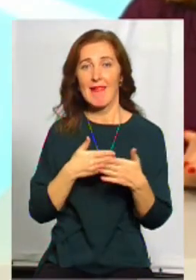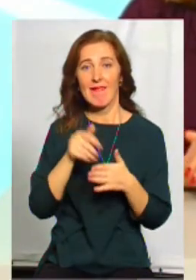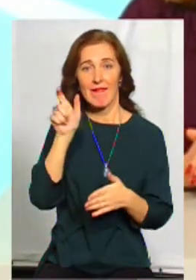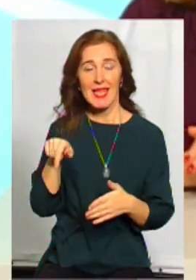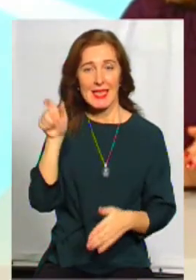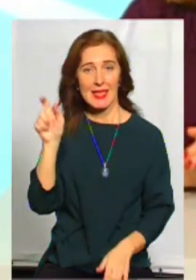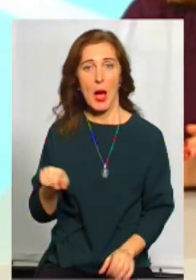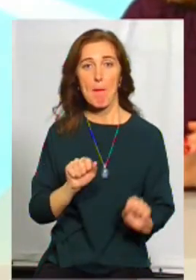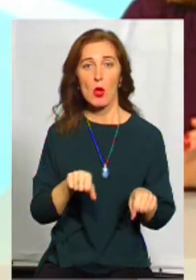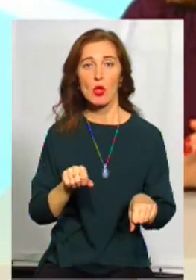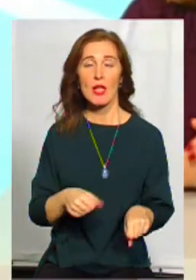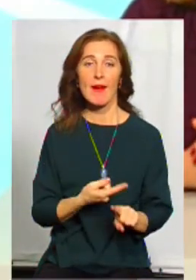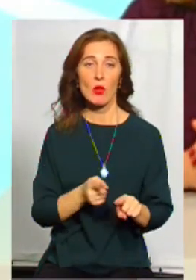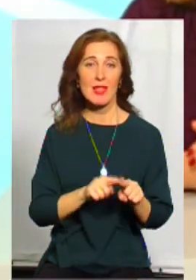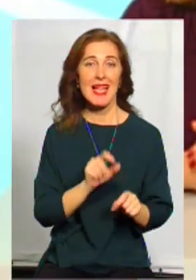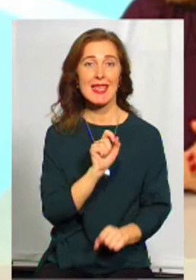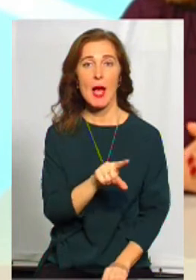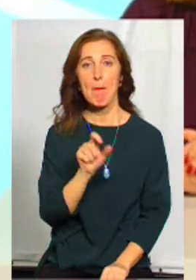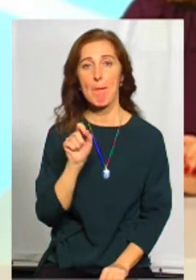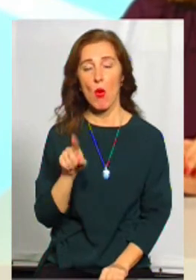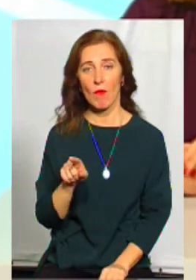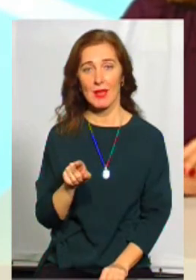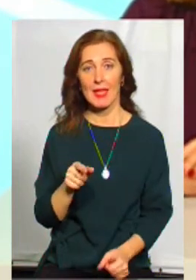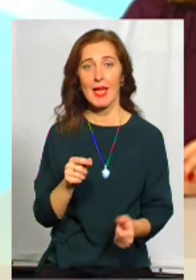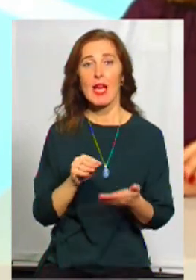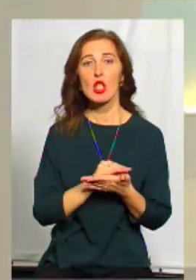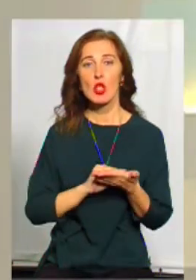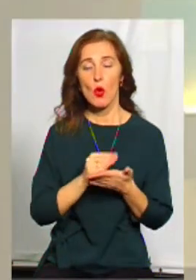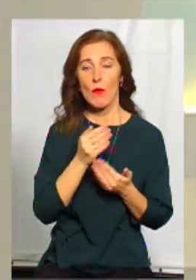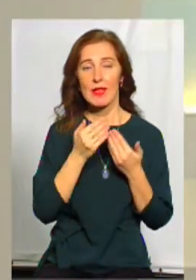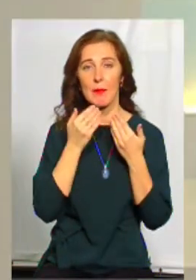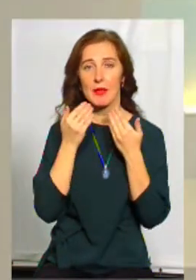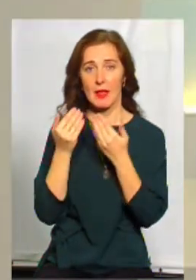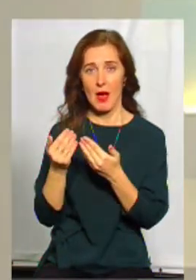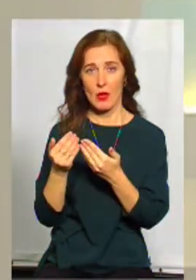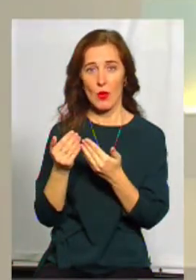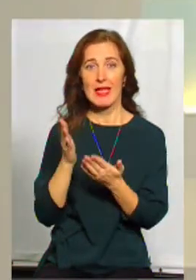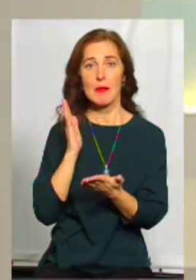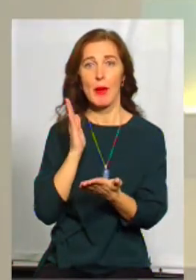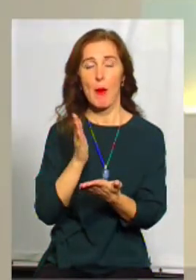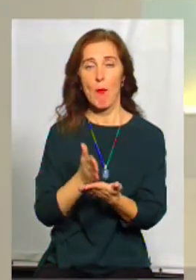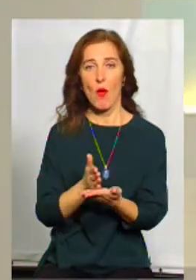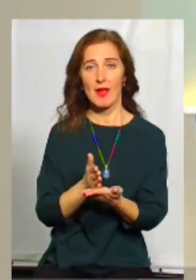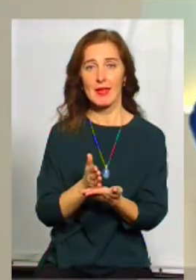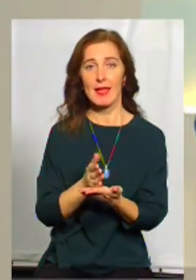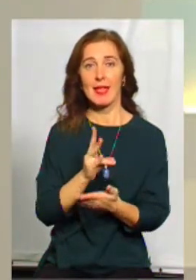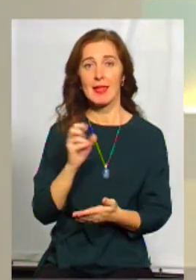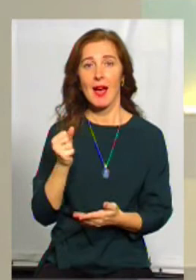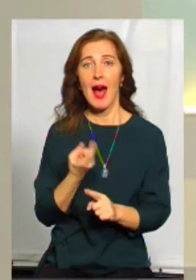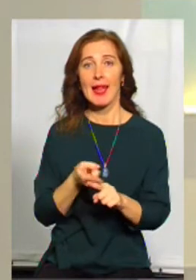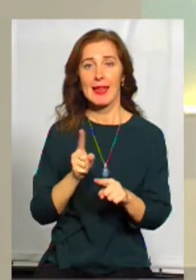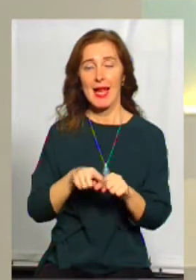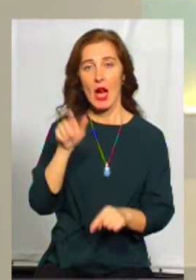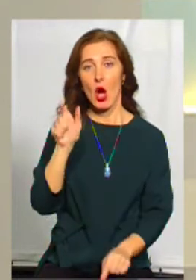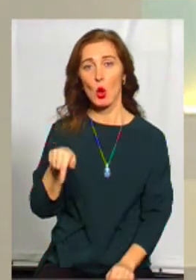це замовний якийсь активізм, знову таки спитаю, спрямований на тих людей,